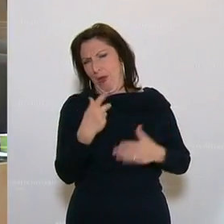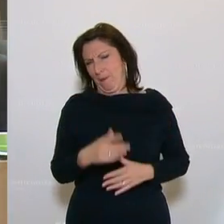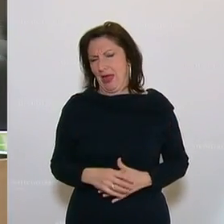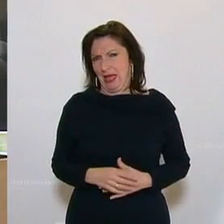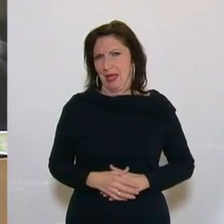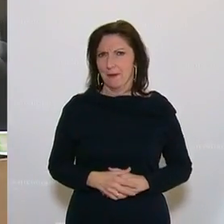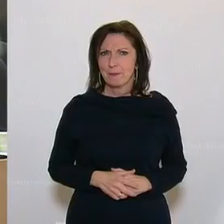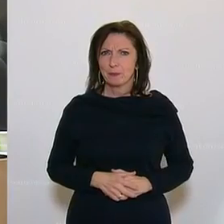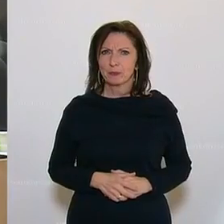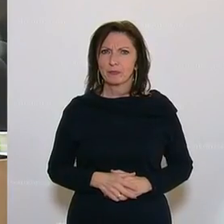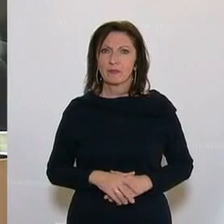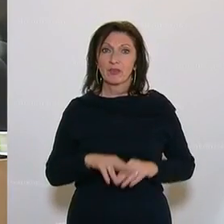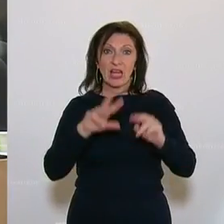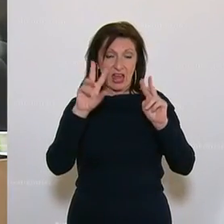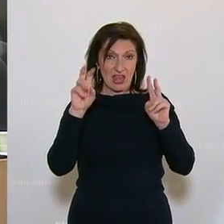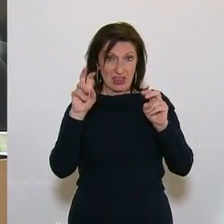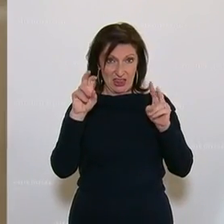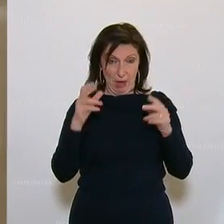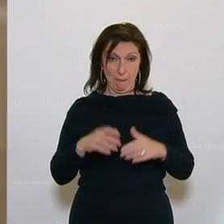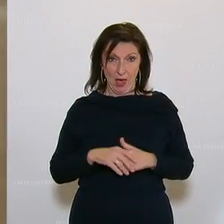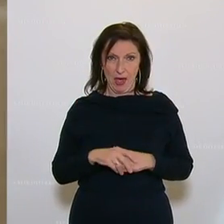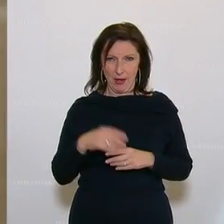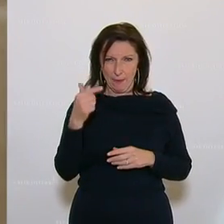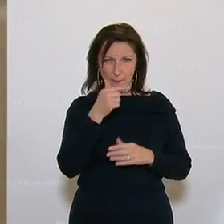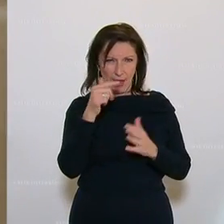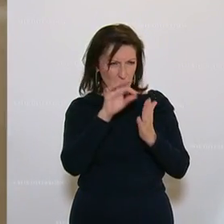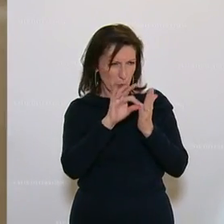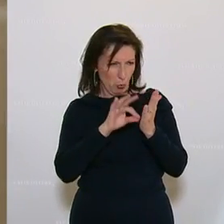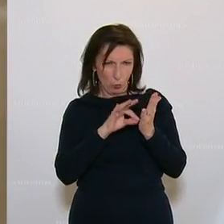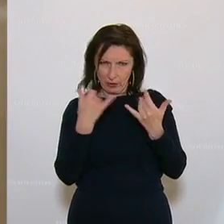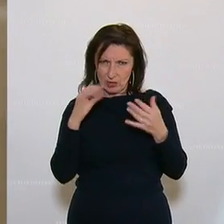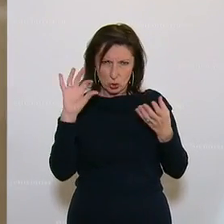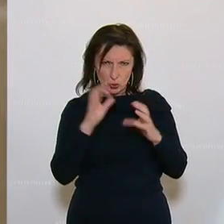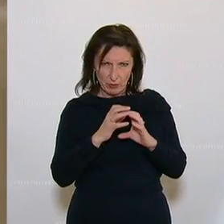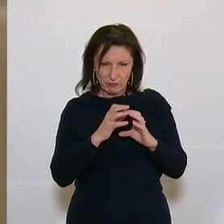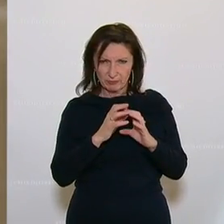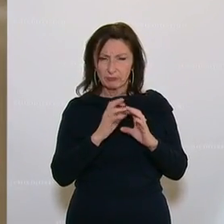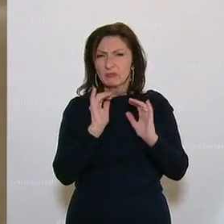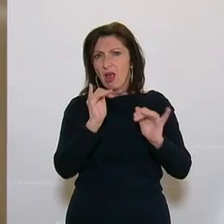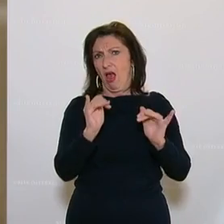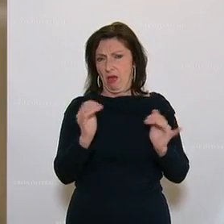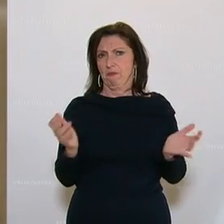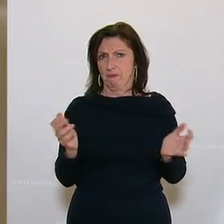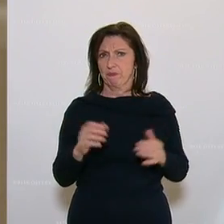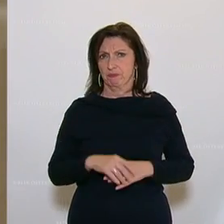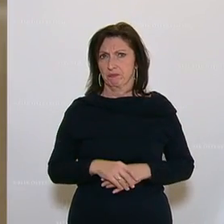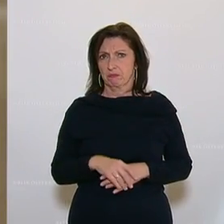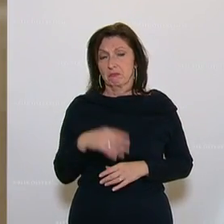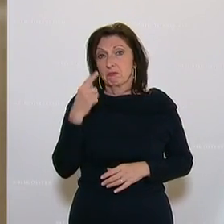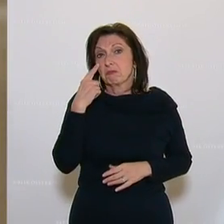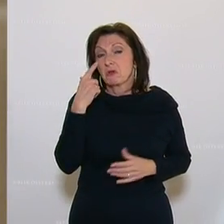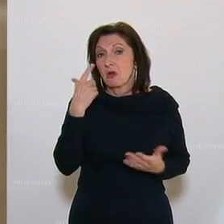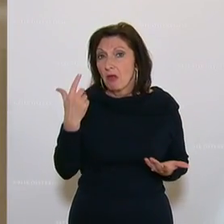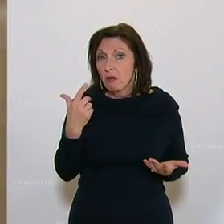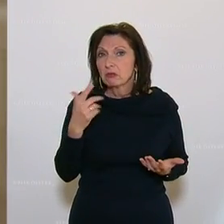Zum Thema selber, zu den beiden Punkten, die da zusammengefasst sind. Ja, es ist offensichtlich wirklich so,